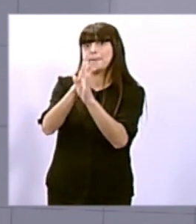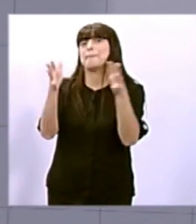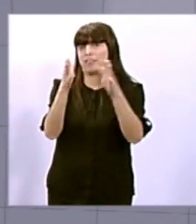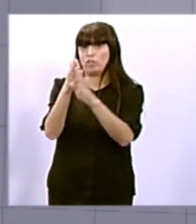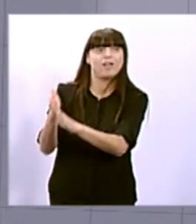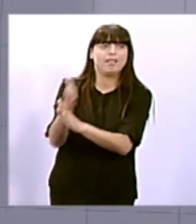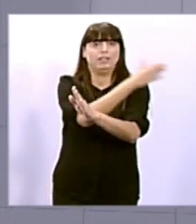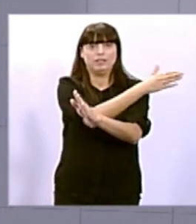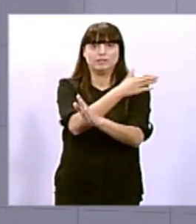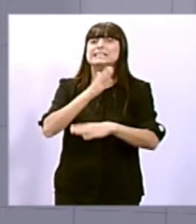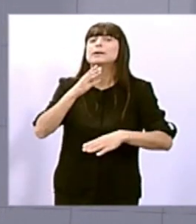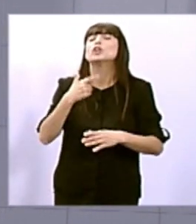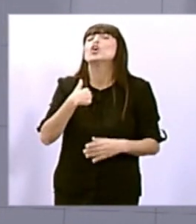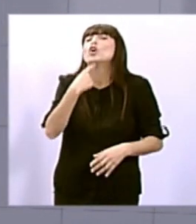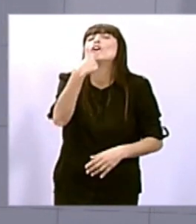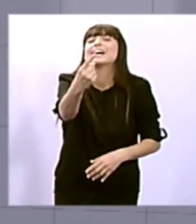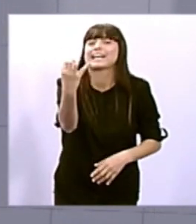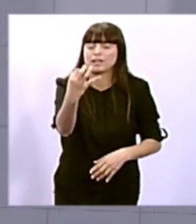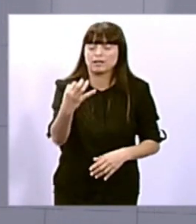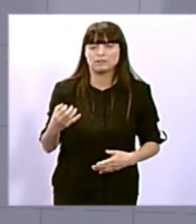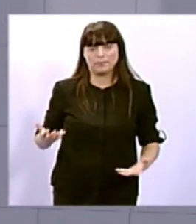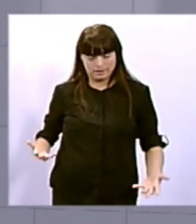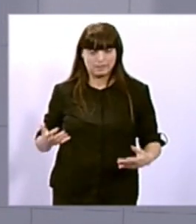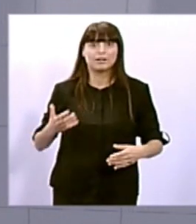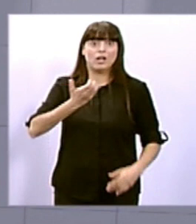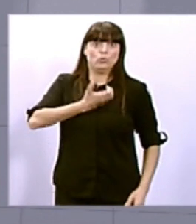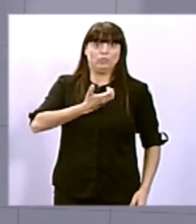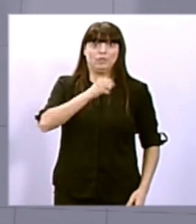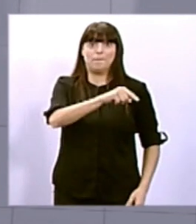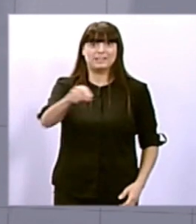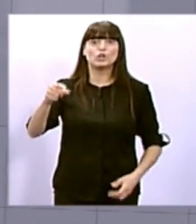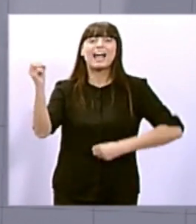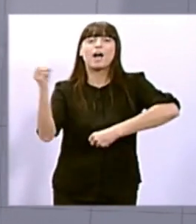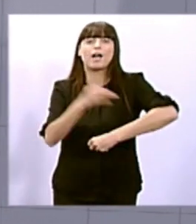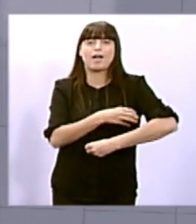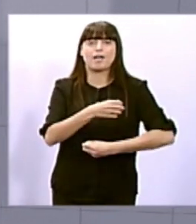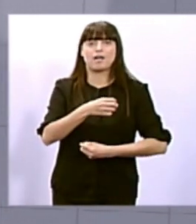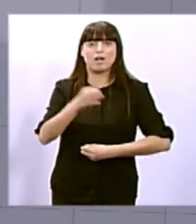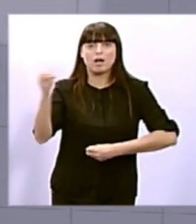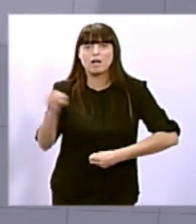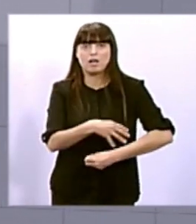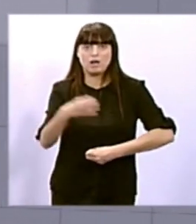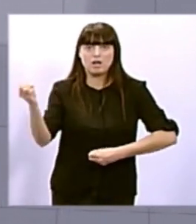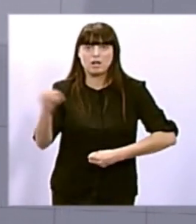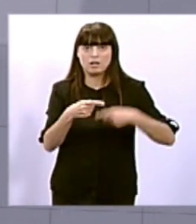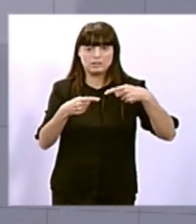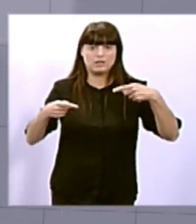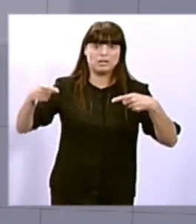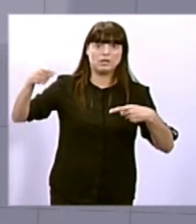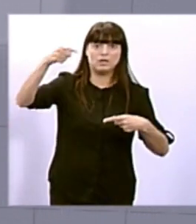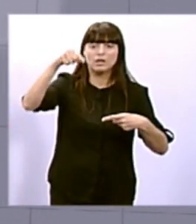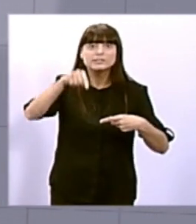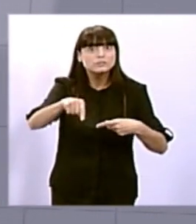ents locals no puguin disposar dels seus estalvis, dels seus romanents, del seu superhàbit per a poder reactivar